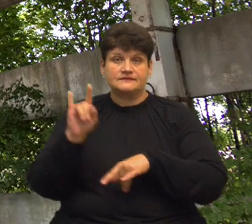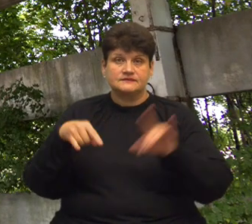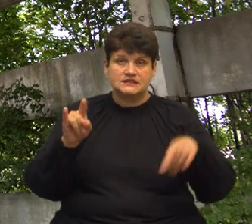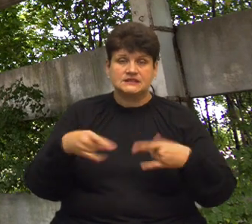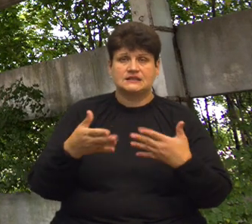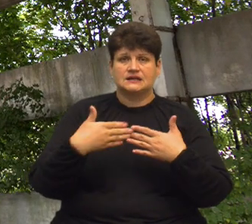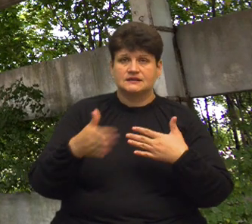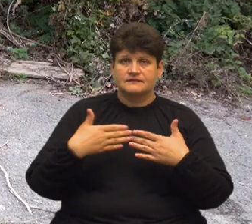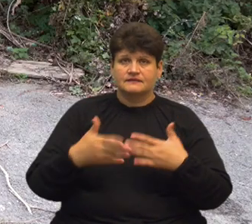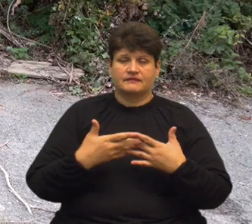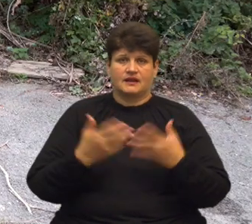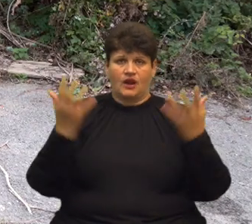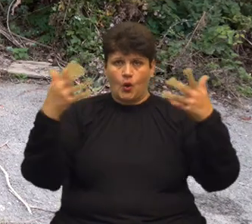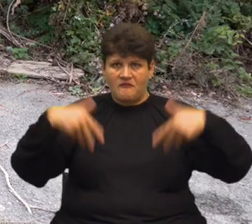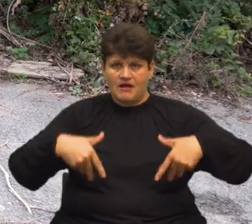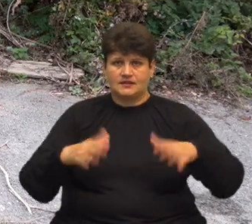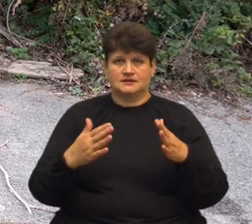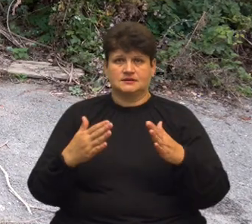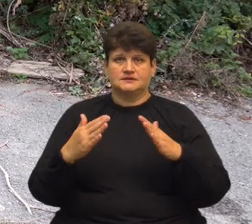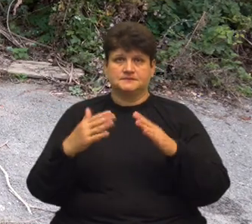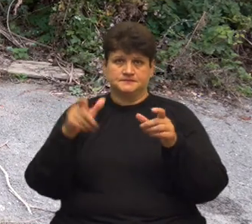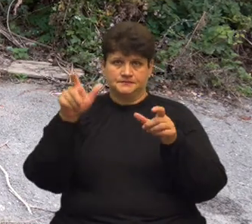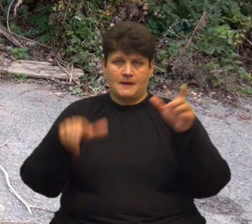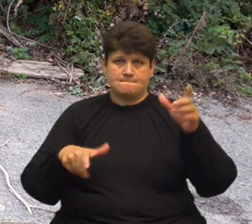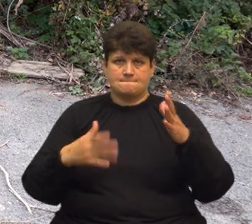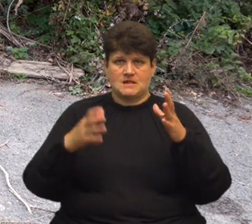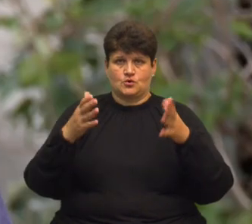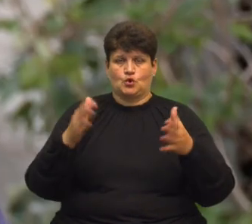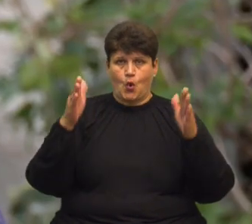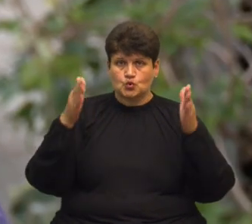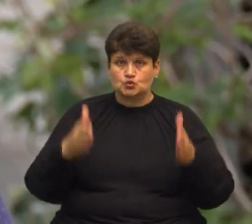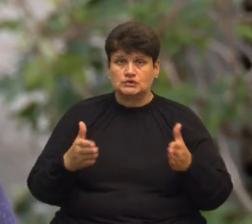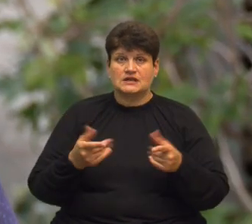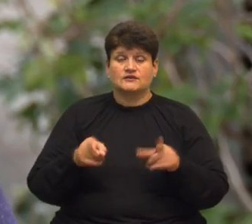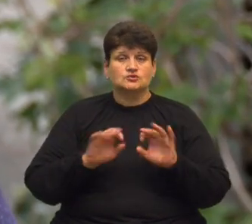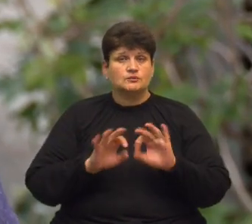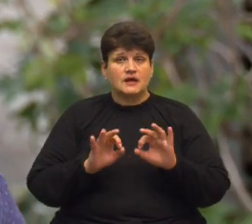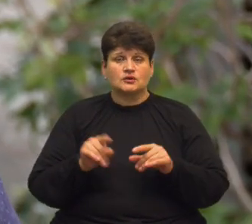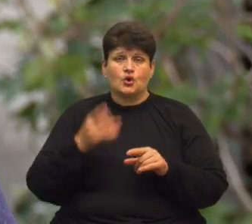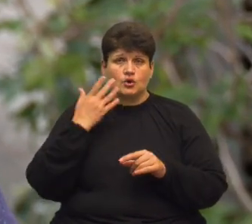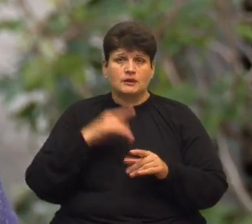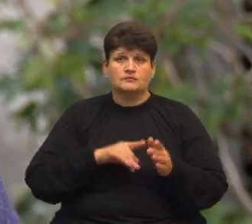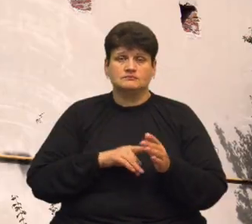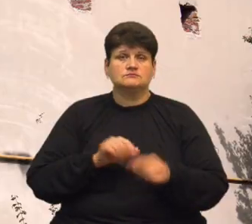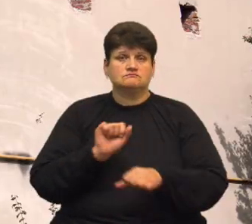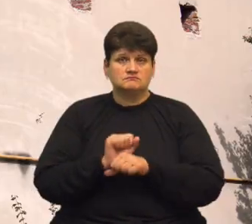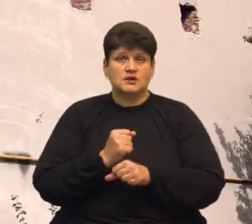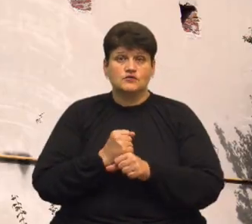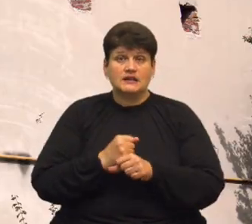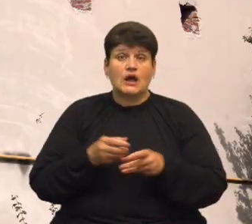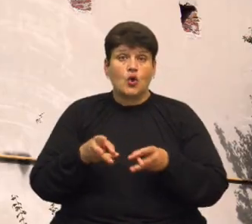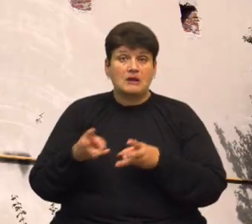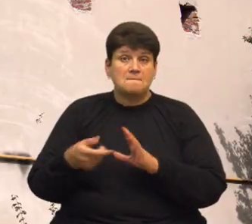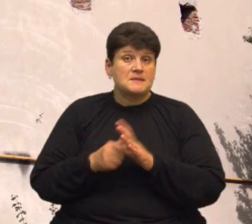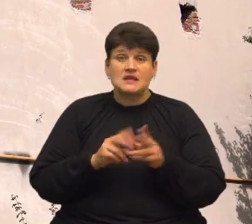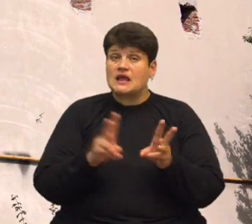бетонні конструкції. Заступник міського голови Богдан Гусак розповідає, відколи перестала працювати котельня, приміщення